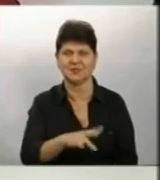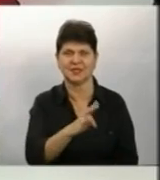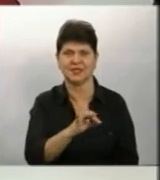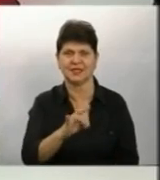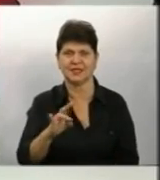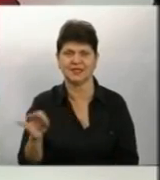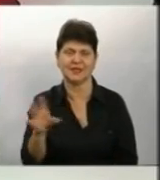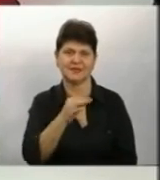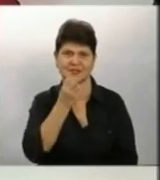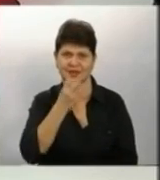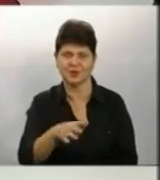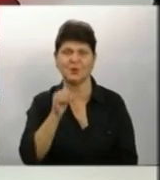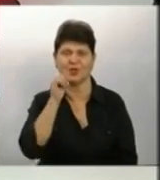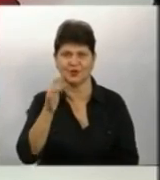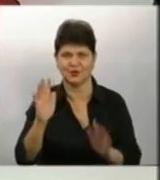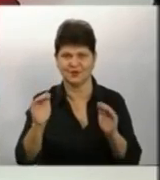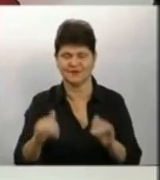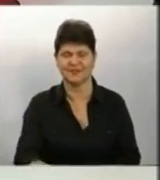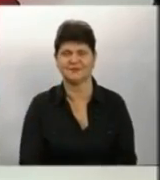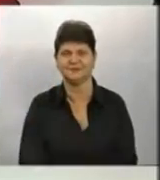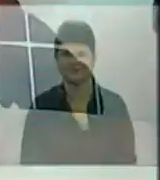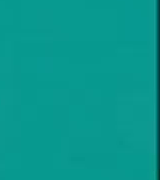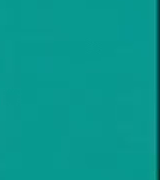Нікітіна. На все добре і до зустрічі в ефірі.